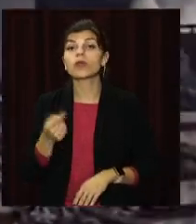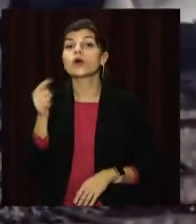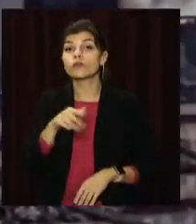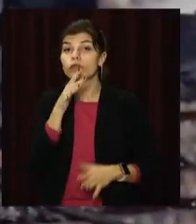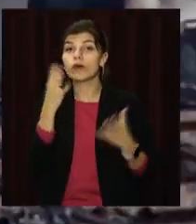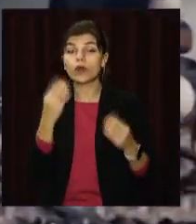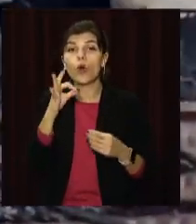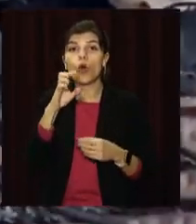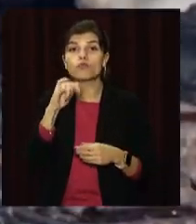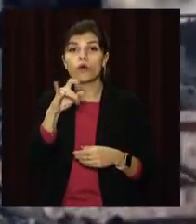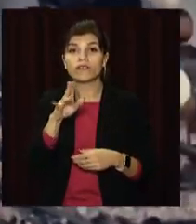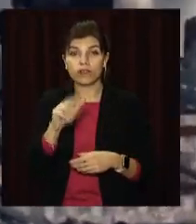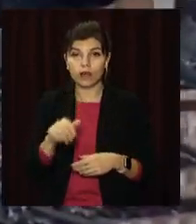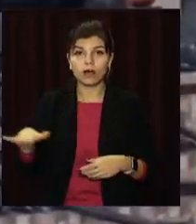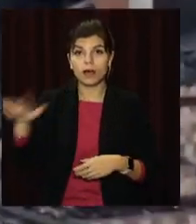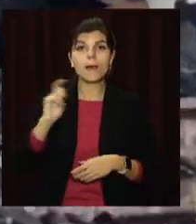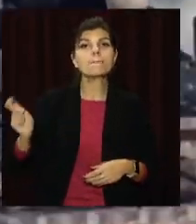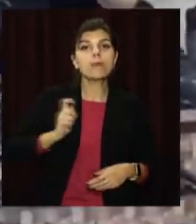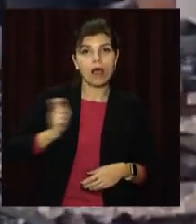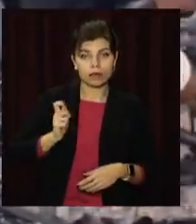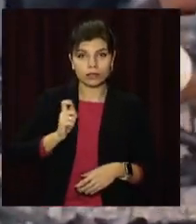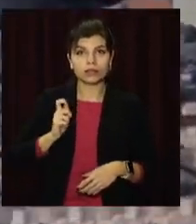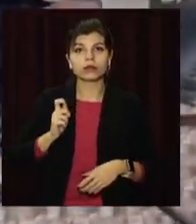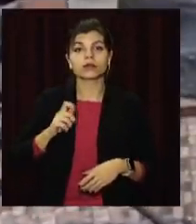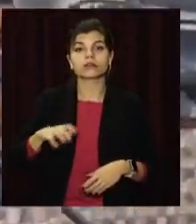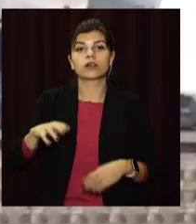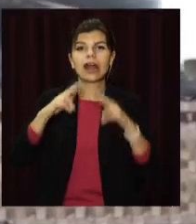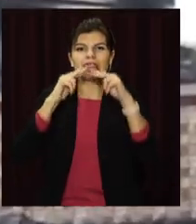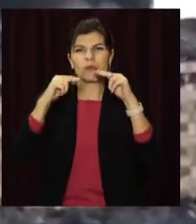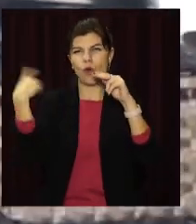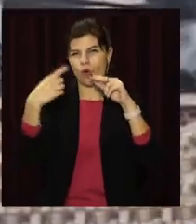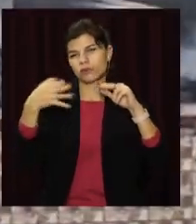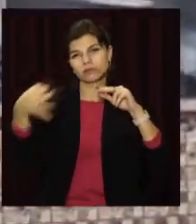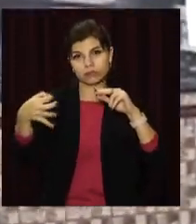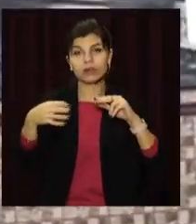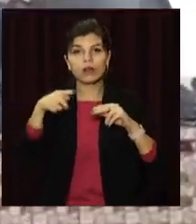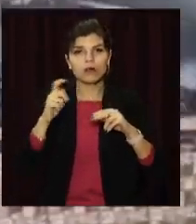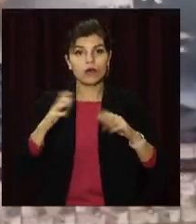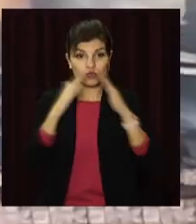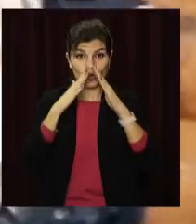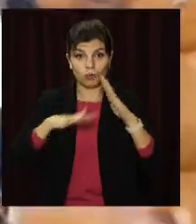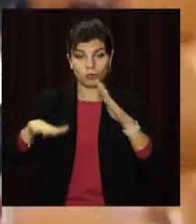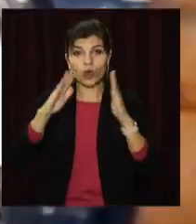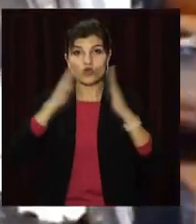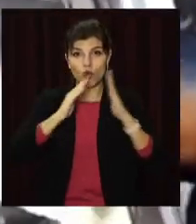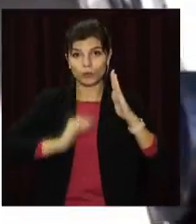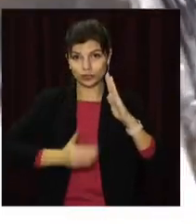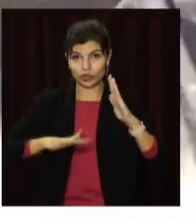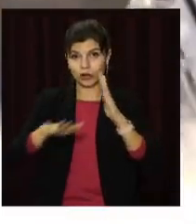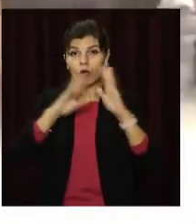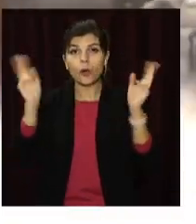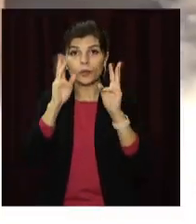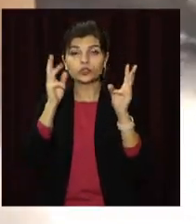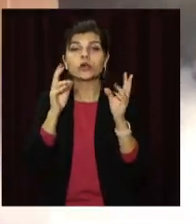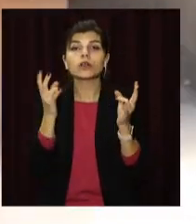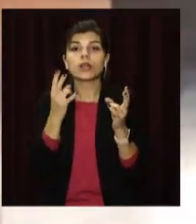території приватної садиви. Пожежникам надобилося півгодини, аби локалізувати займання, а потім його ліквідувати. Вогонь